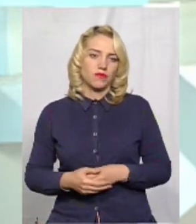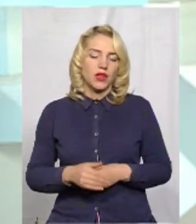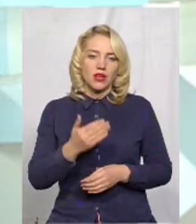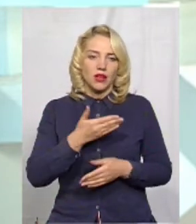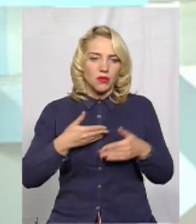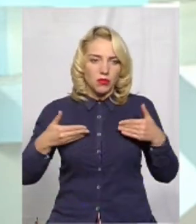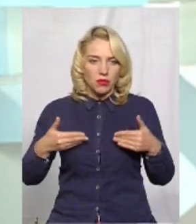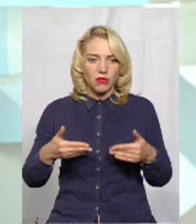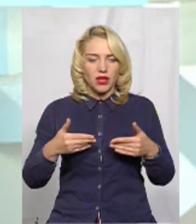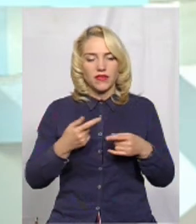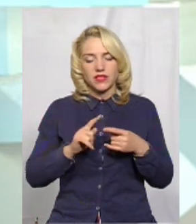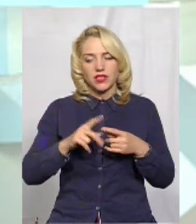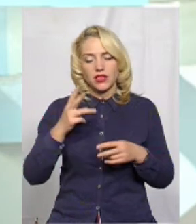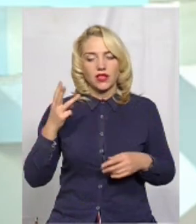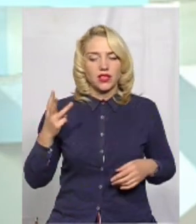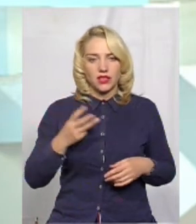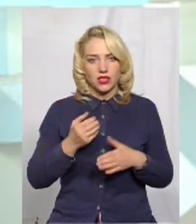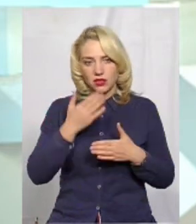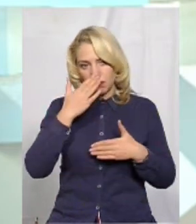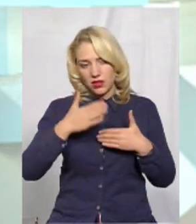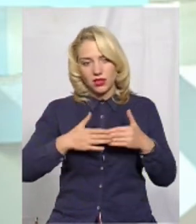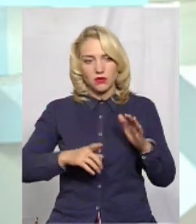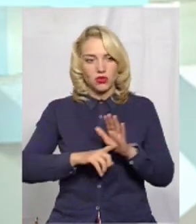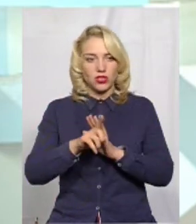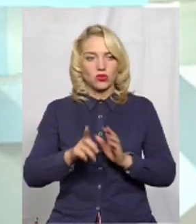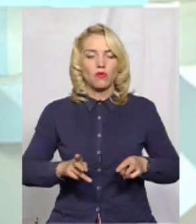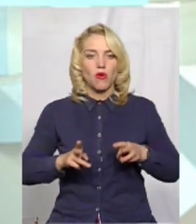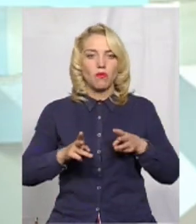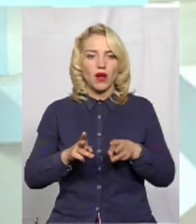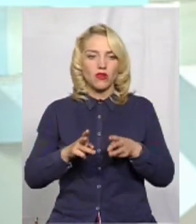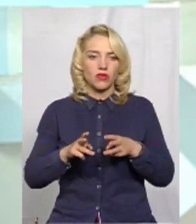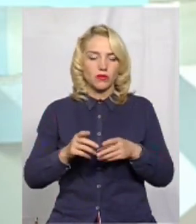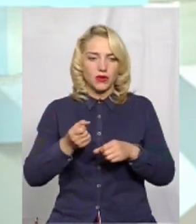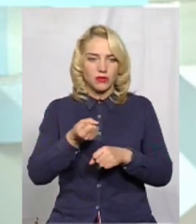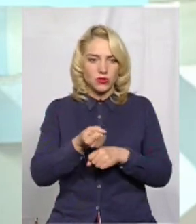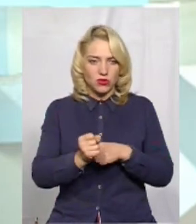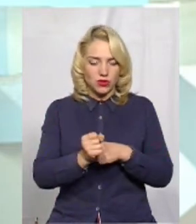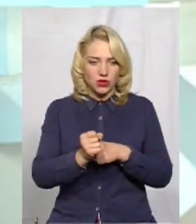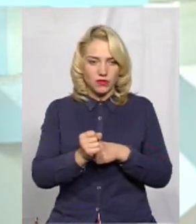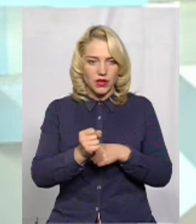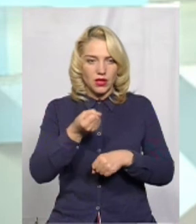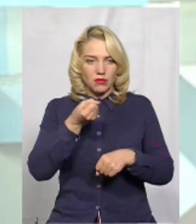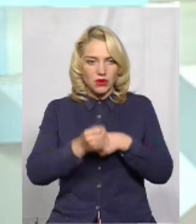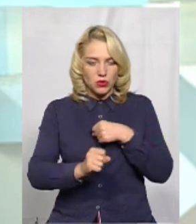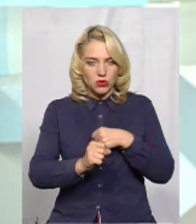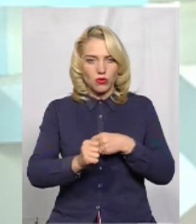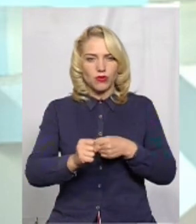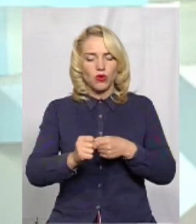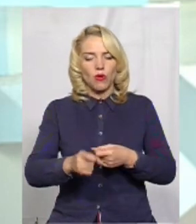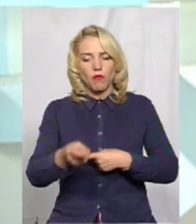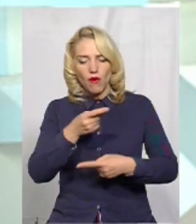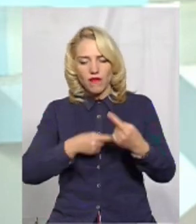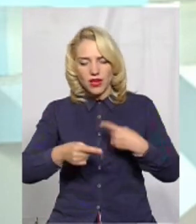Ми в ці три тижні, перед початком цього примусового повернення майна у комунальну власність,